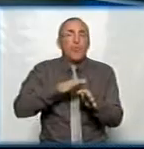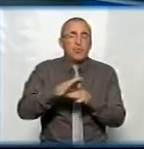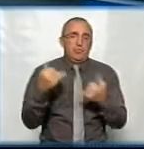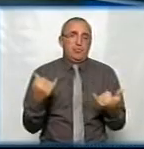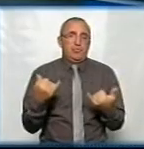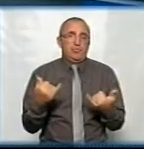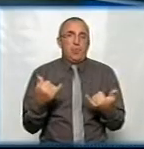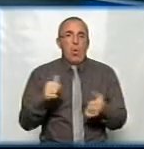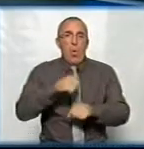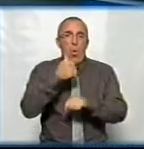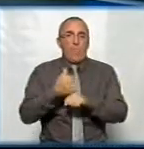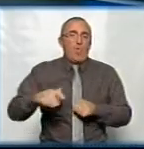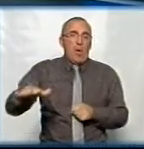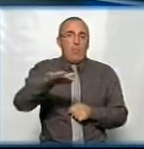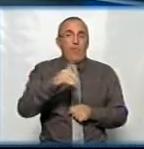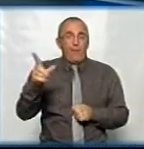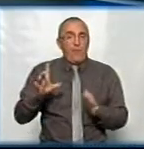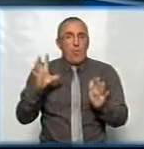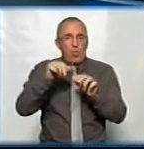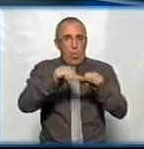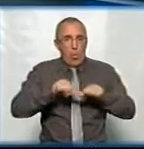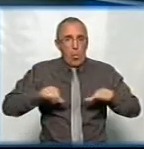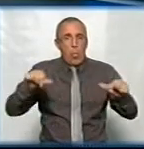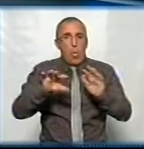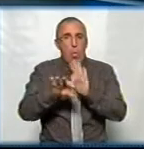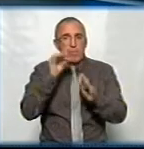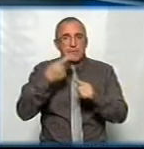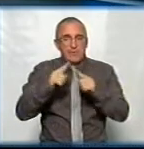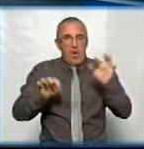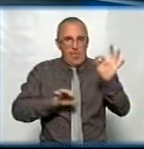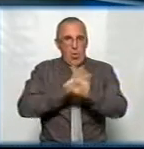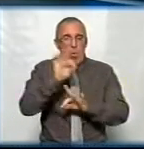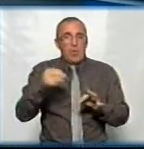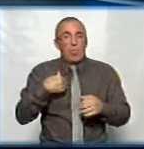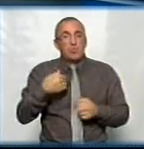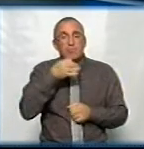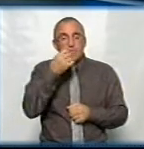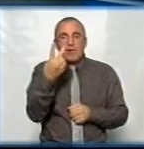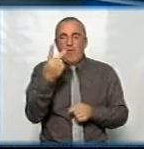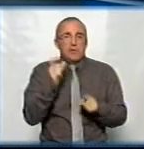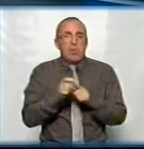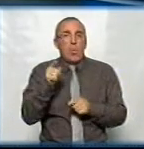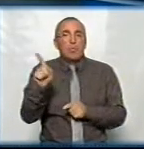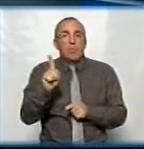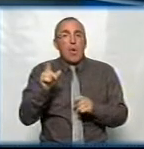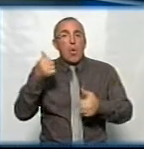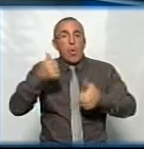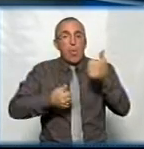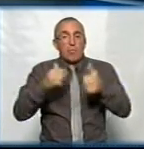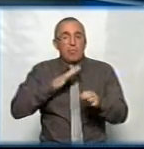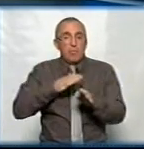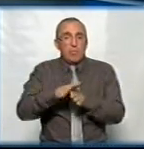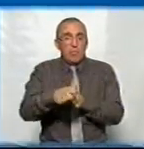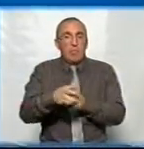сьогодні з головною площою? Ви входили в комісію, яка обирала ці проєкти? Ну, во-первых, хочу сказати буквально два слова о том, як цей конкурс проходив.